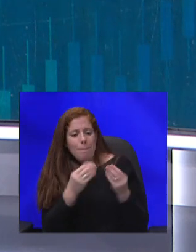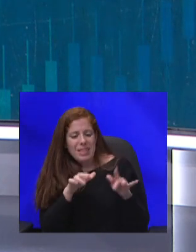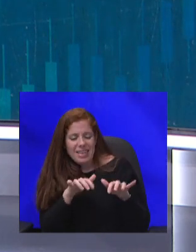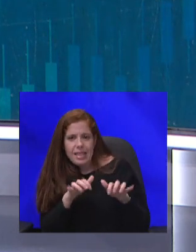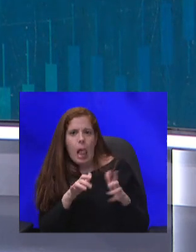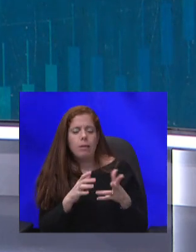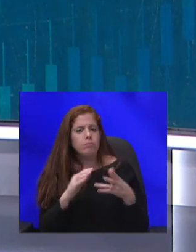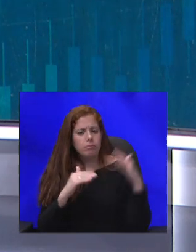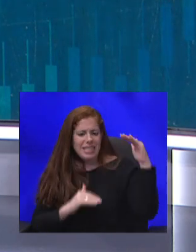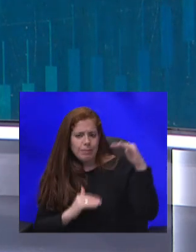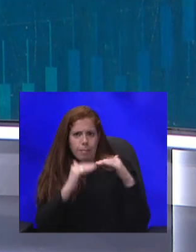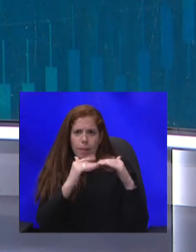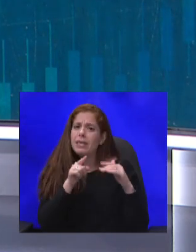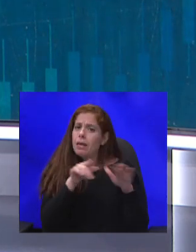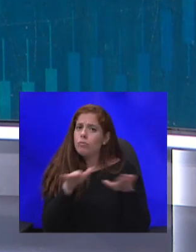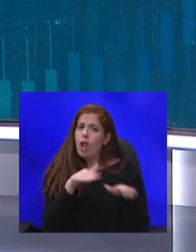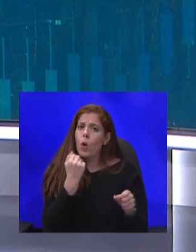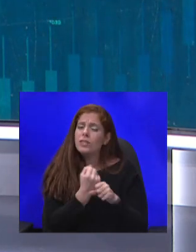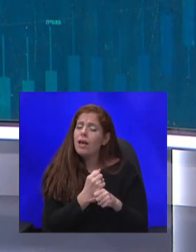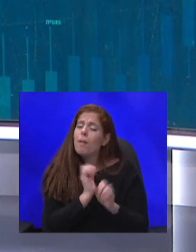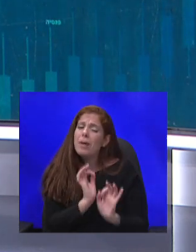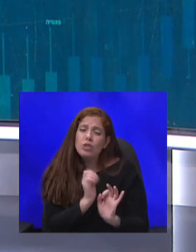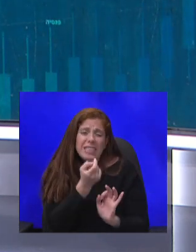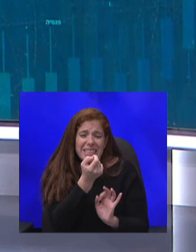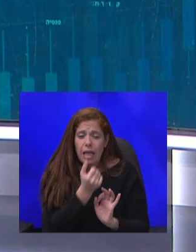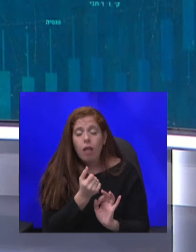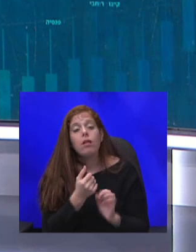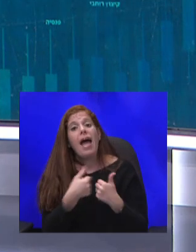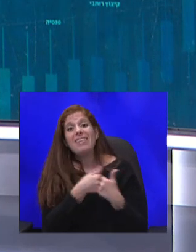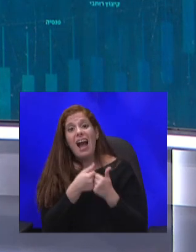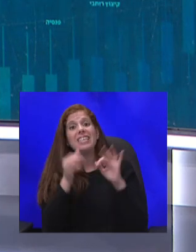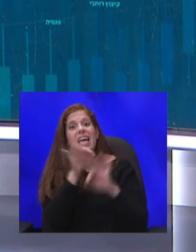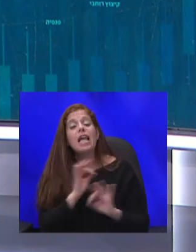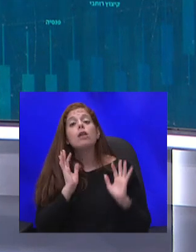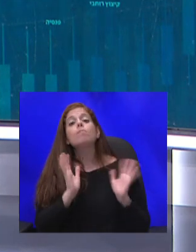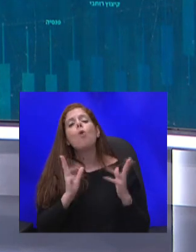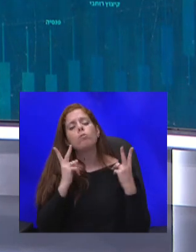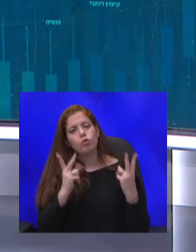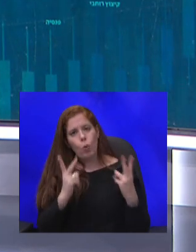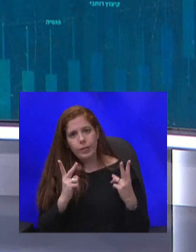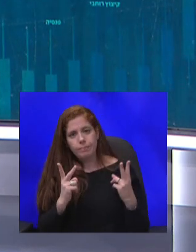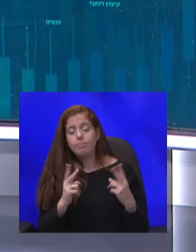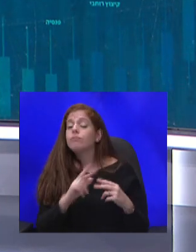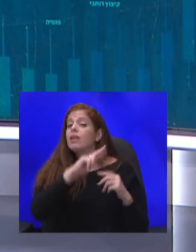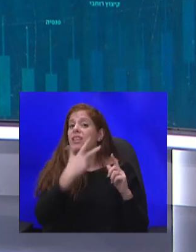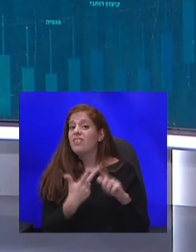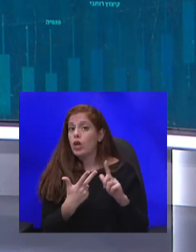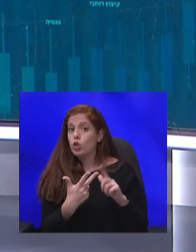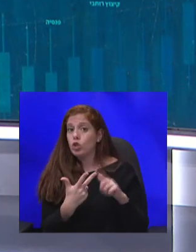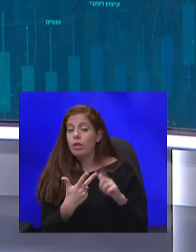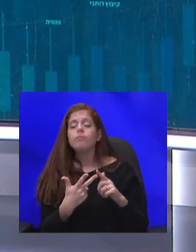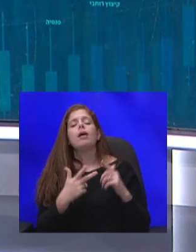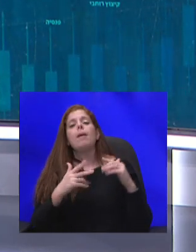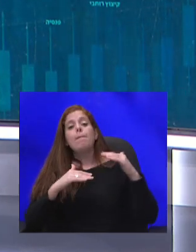עושה בינתיים ממש קצת, רק בשוליים. האתגר הזה עדיין מאוד מאוד משמעותי. דבר שלישי, לסגור פערים דיגיטליים, לסייע